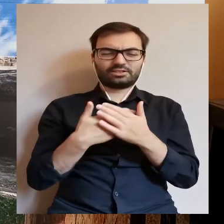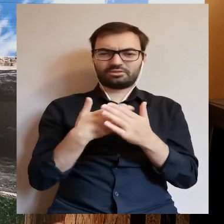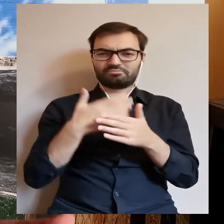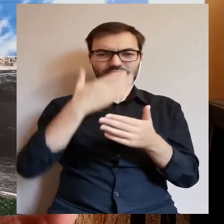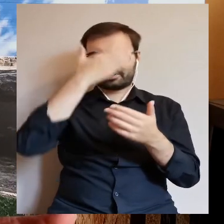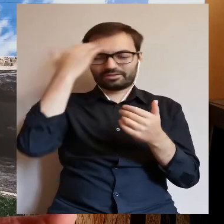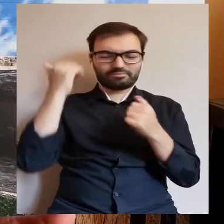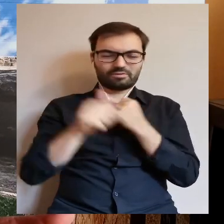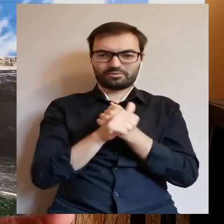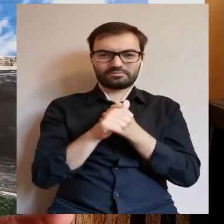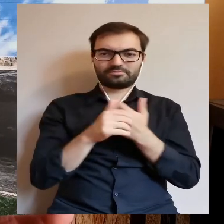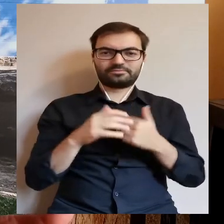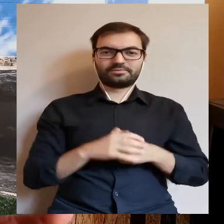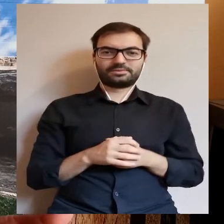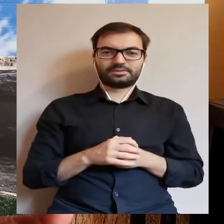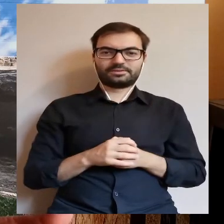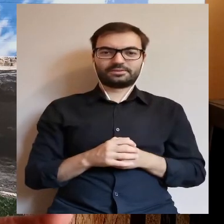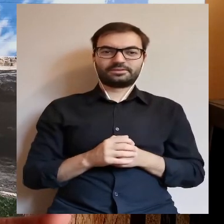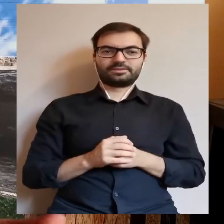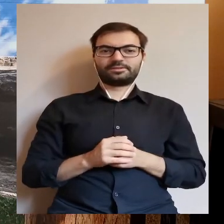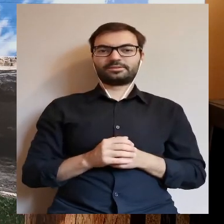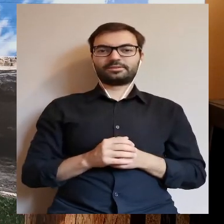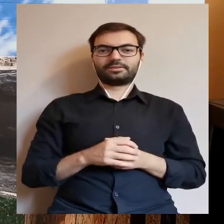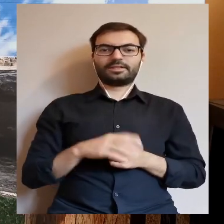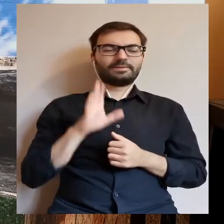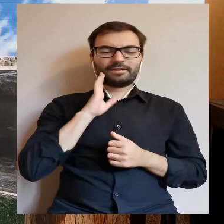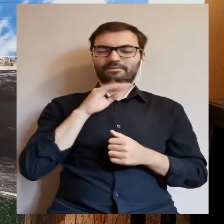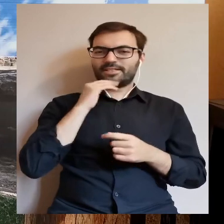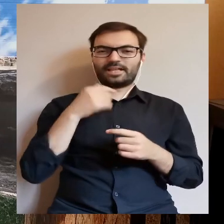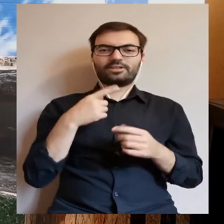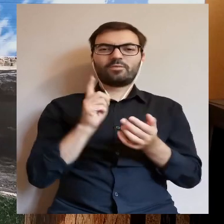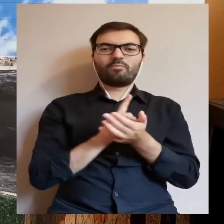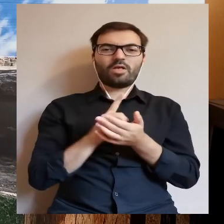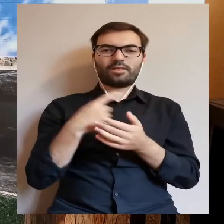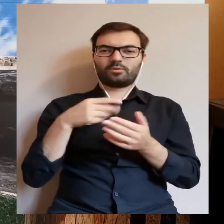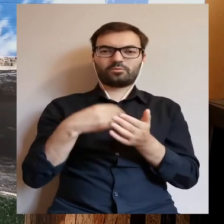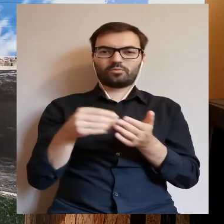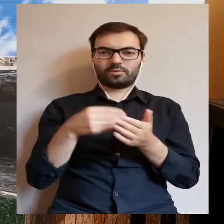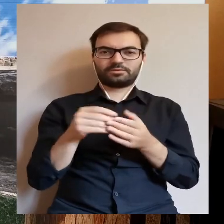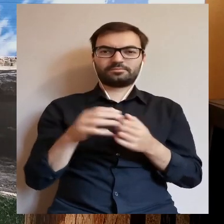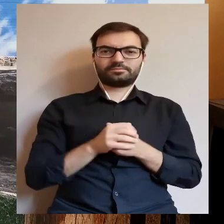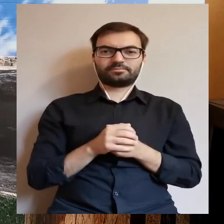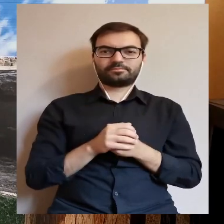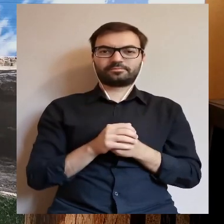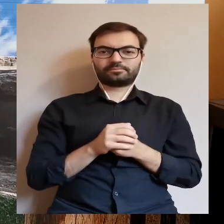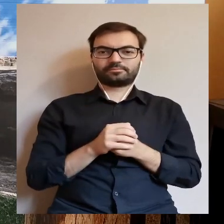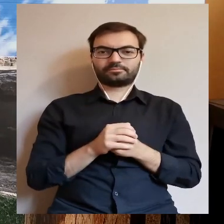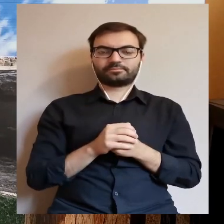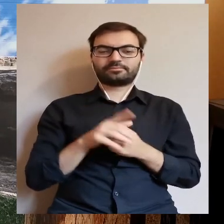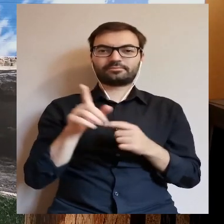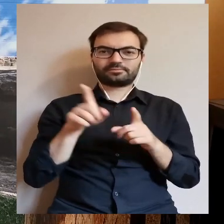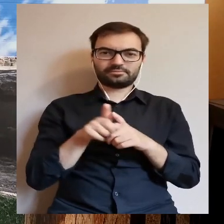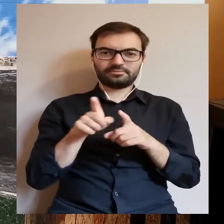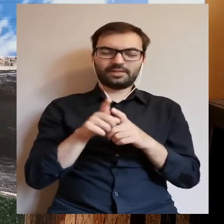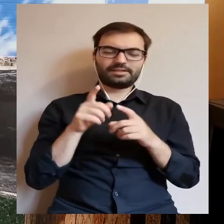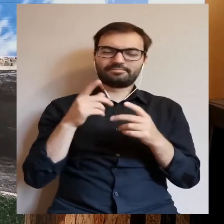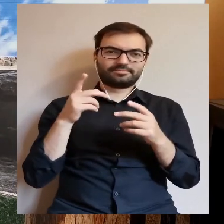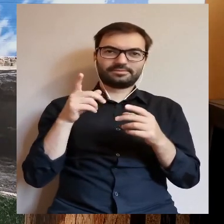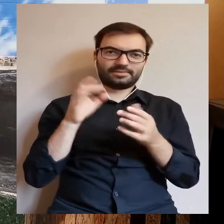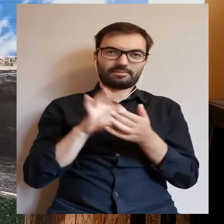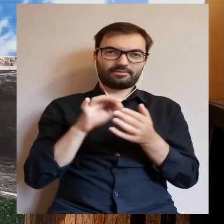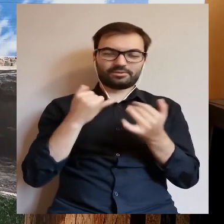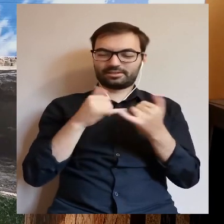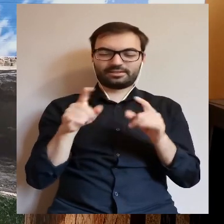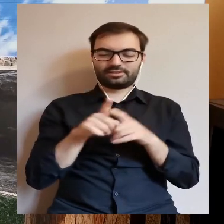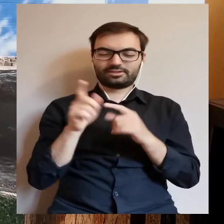nie wiemy. Myślę, że najprościej było tam trafić za niepłacenie podatków, ale i różne inne przewinienia